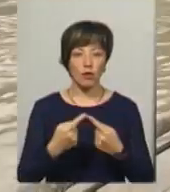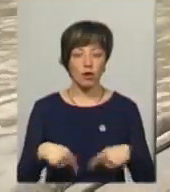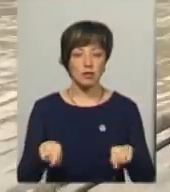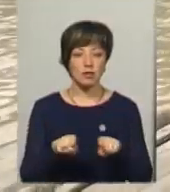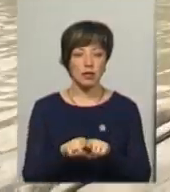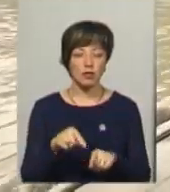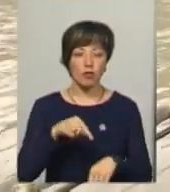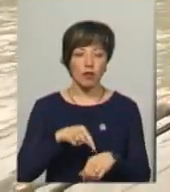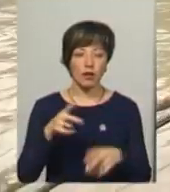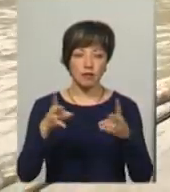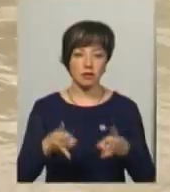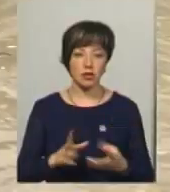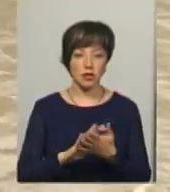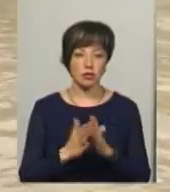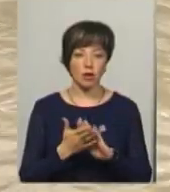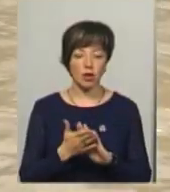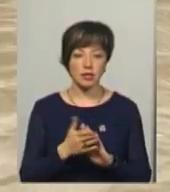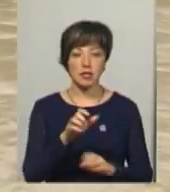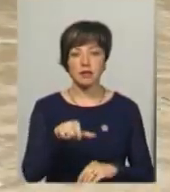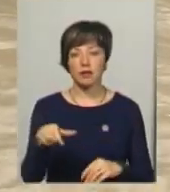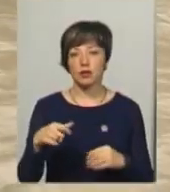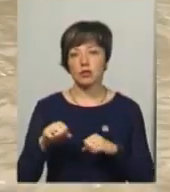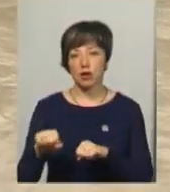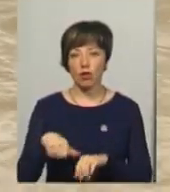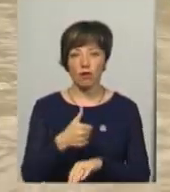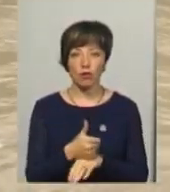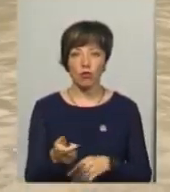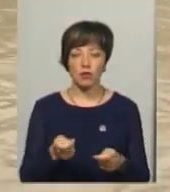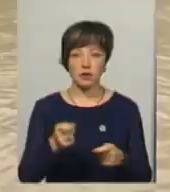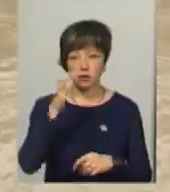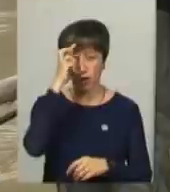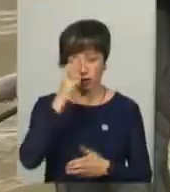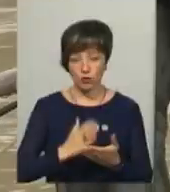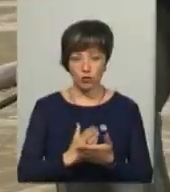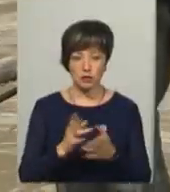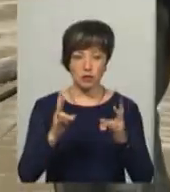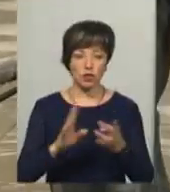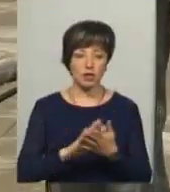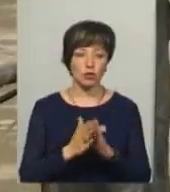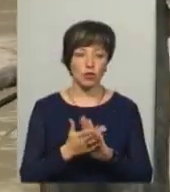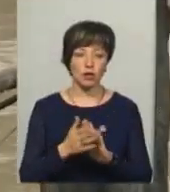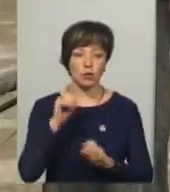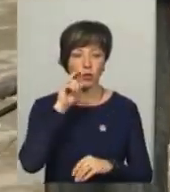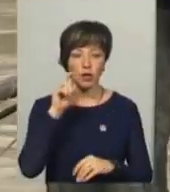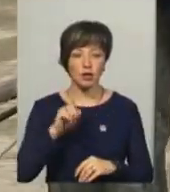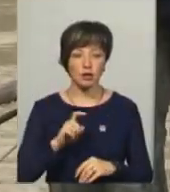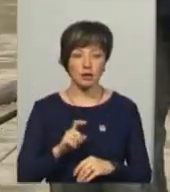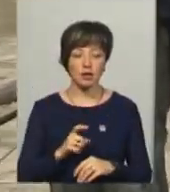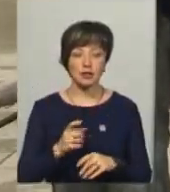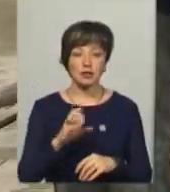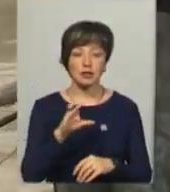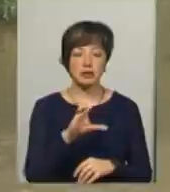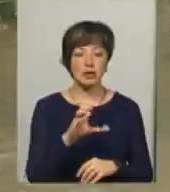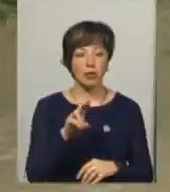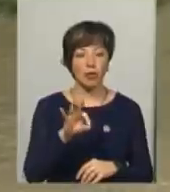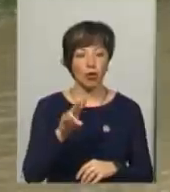реагування на надзвичайні ситуації та цивільного захисту Головного управління Державної служби з надзвичайних ситуацій України Хмельницькій області Сергій